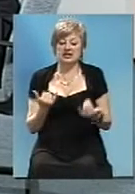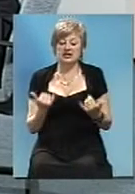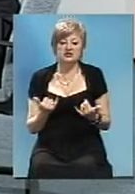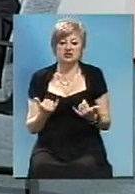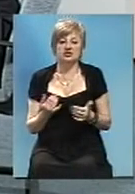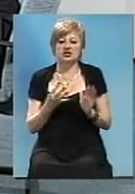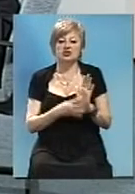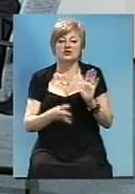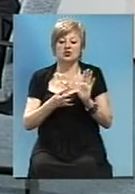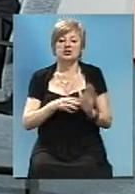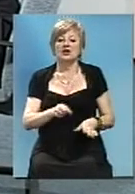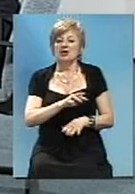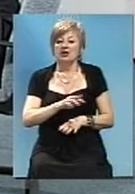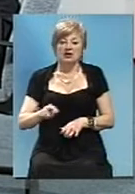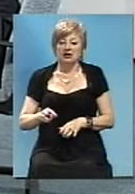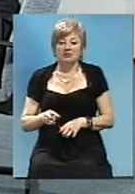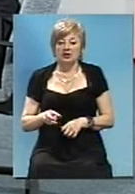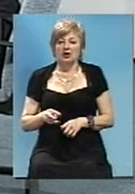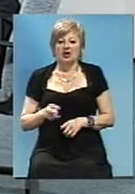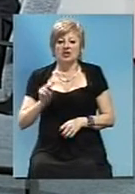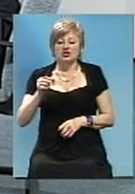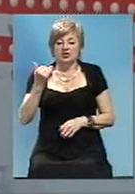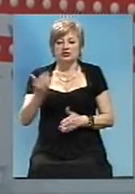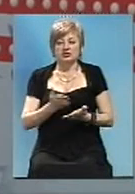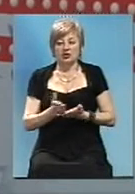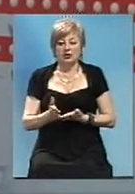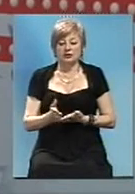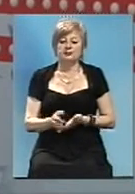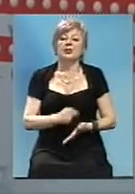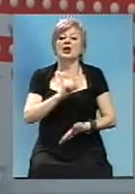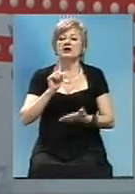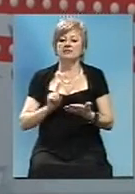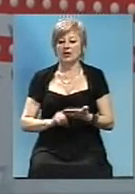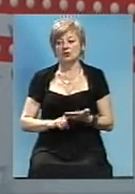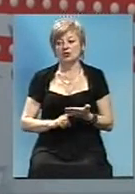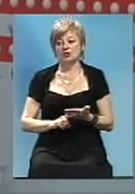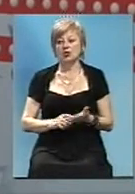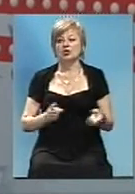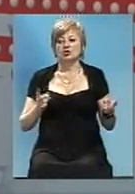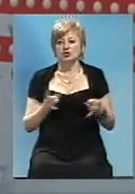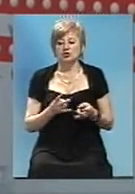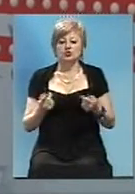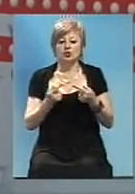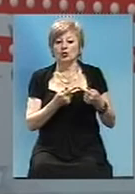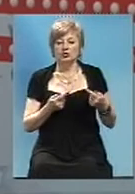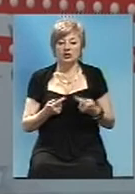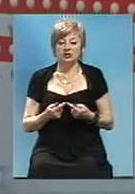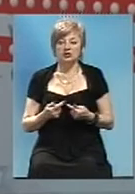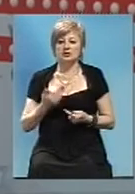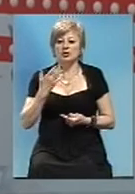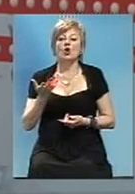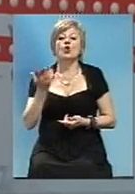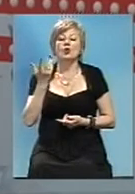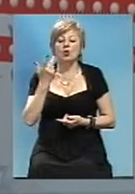це 99 мільйонів на участок на Черніговському районі. Запитання, можливо, треба трішечки уточнити, запитували, коли